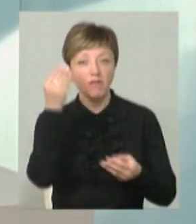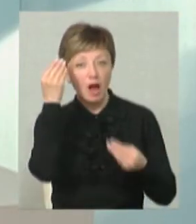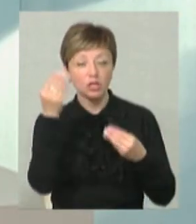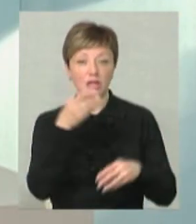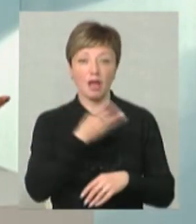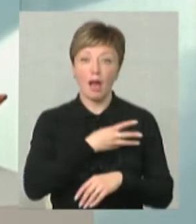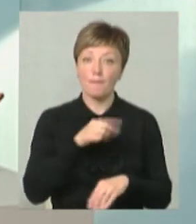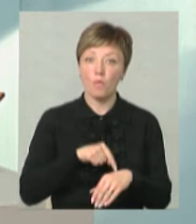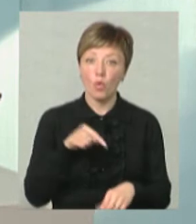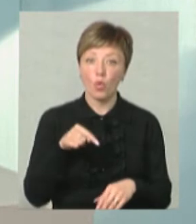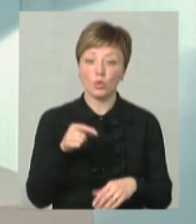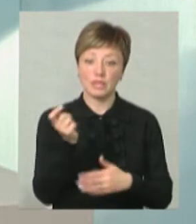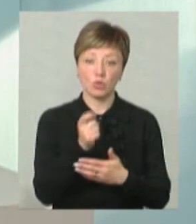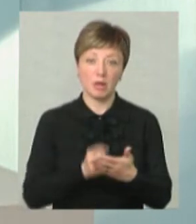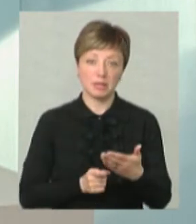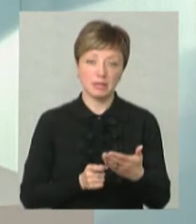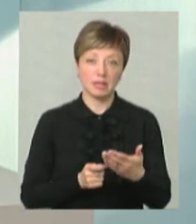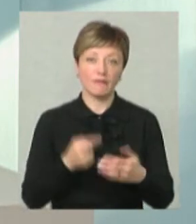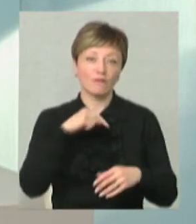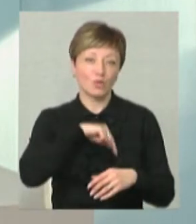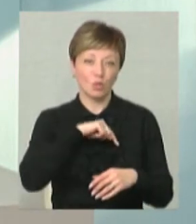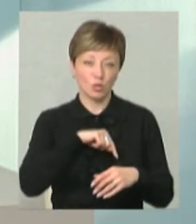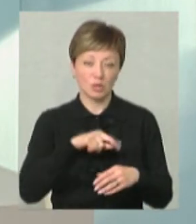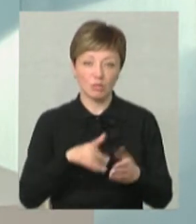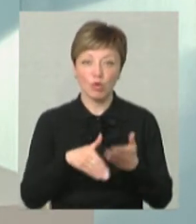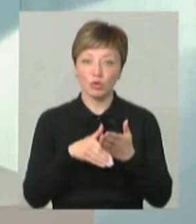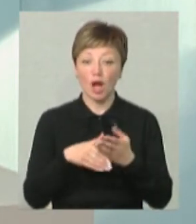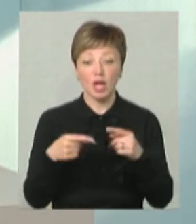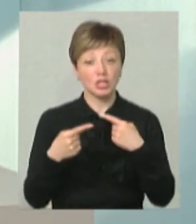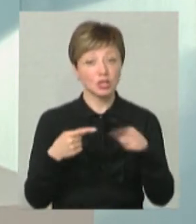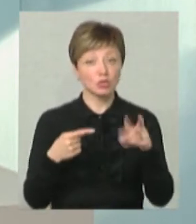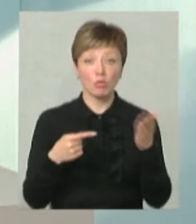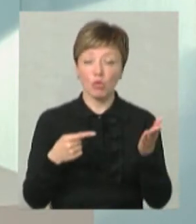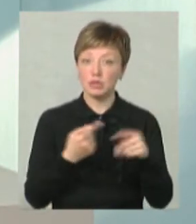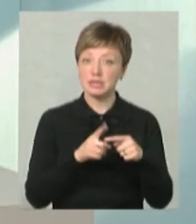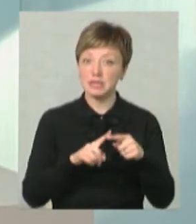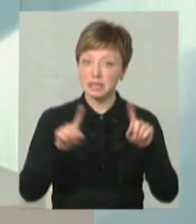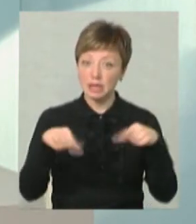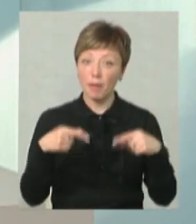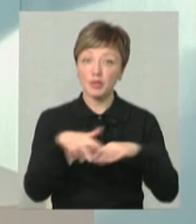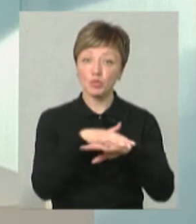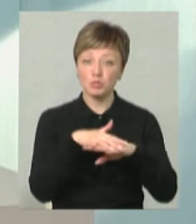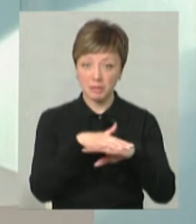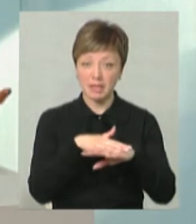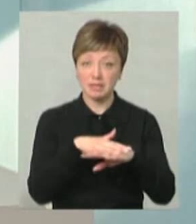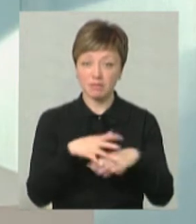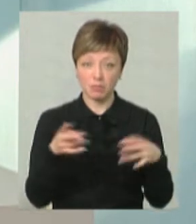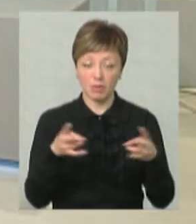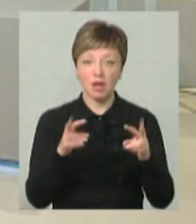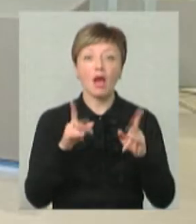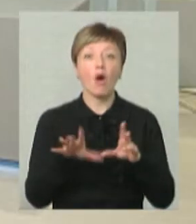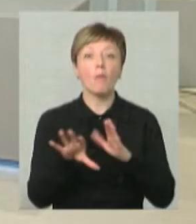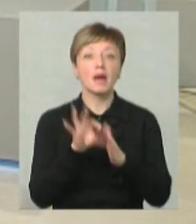емоції зобразити, такий внутрішній поштовх. З іншого боку, це запит суспільства. Як